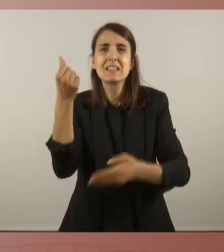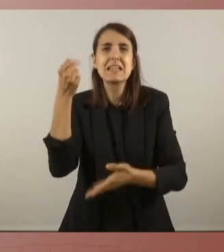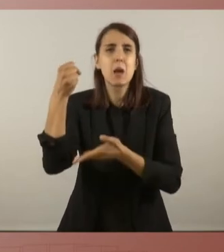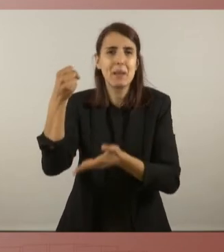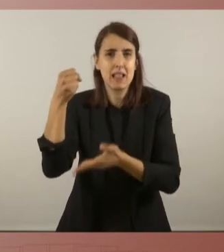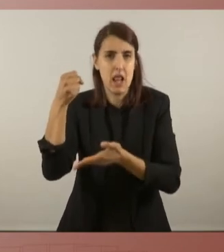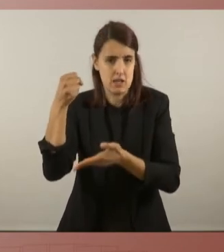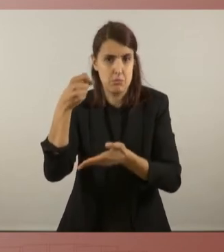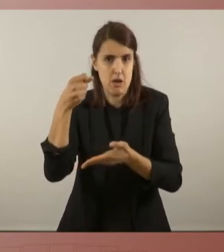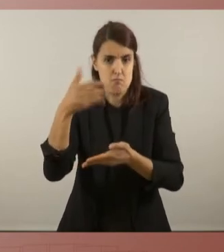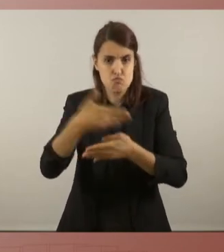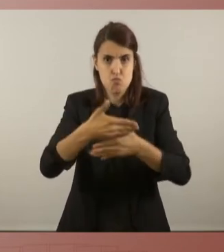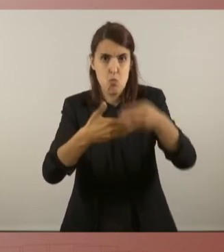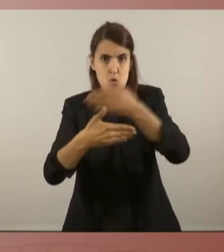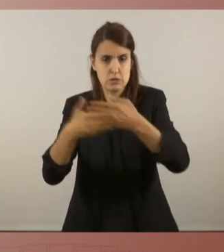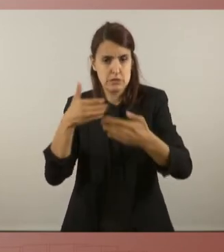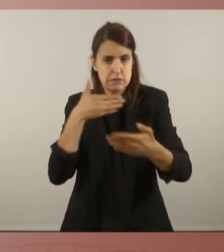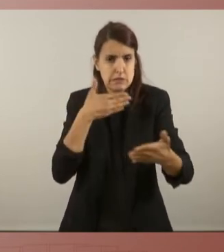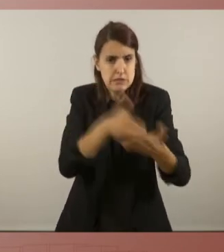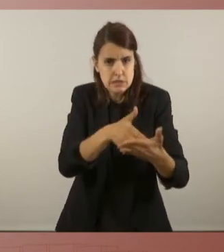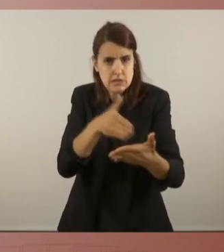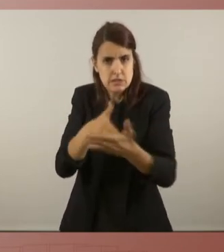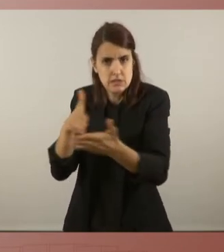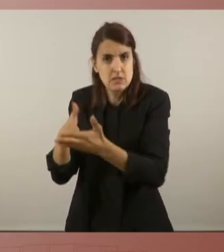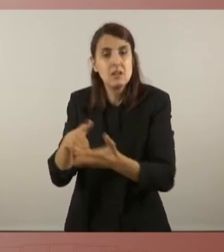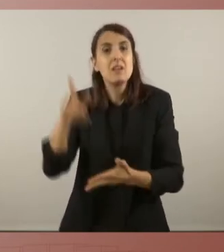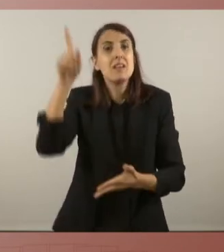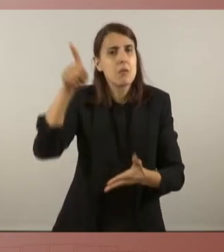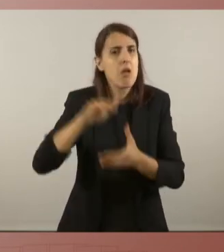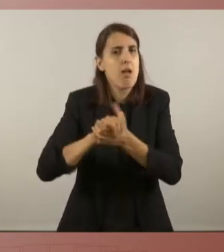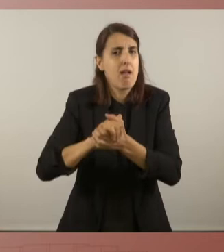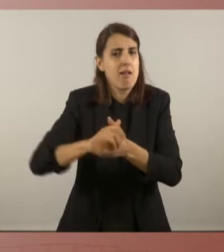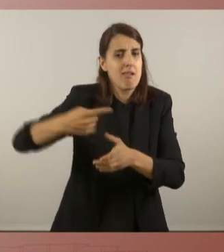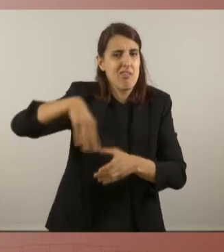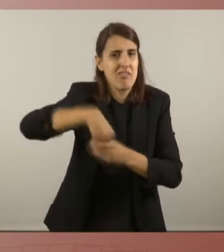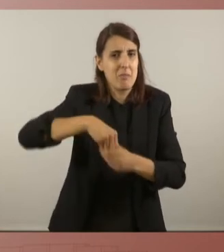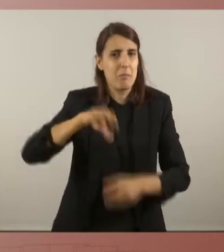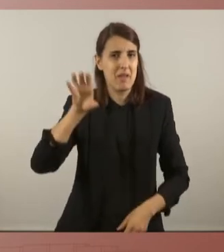diguem-ho clar, i també dels seus aliats en el nostre país.